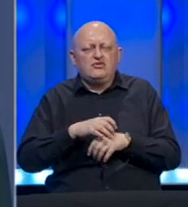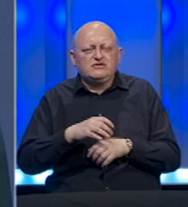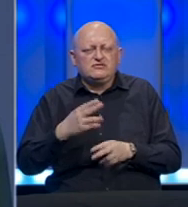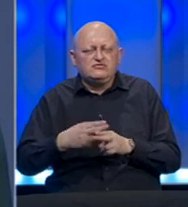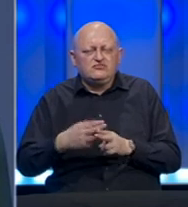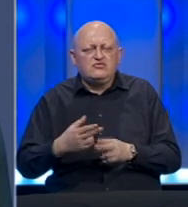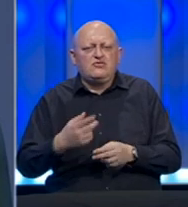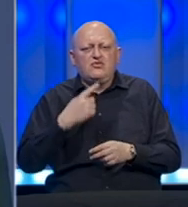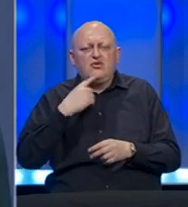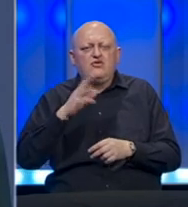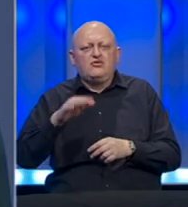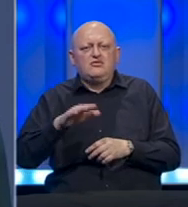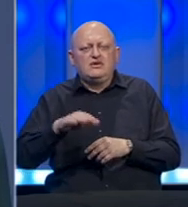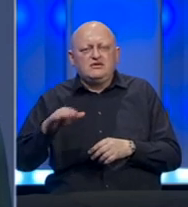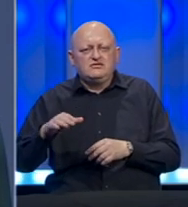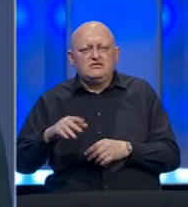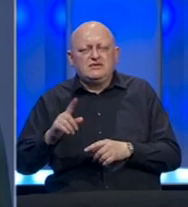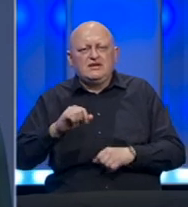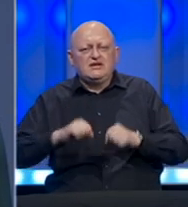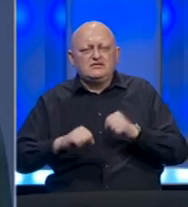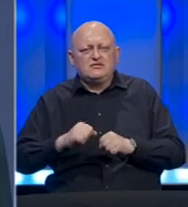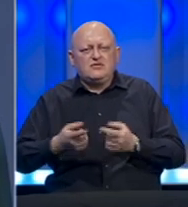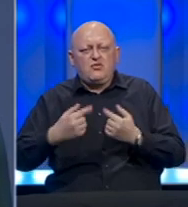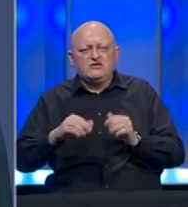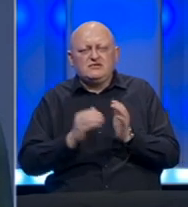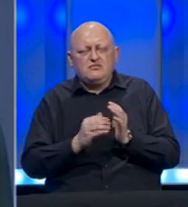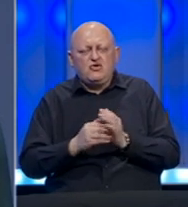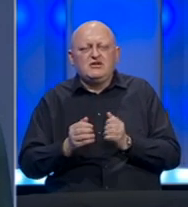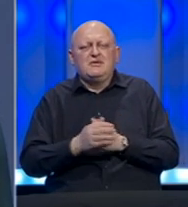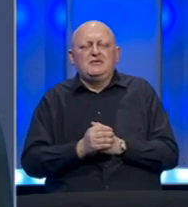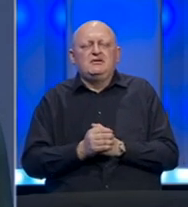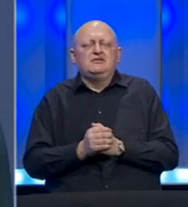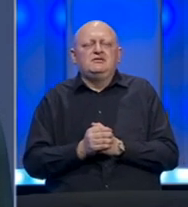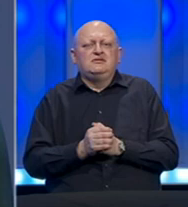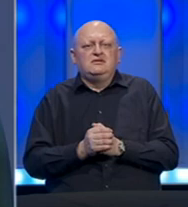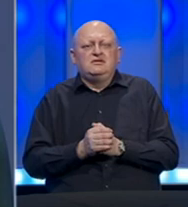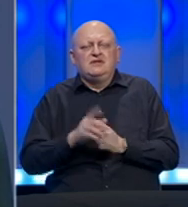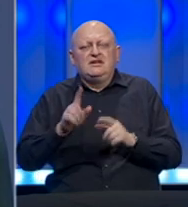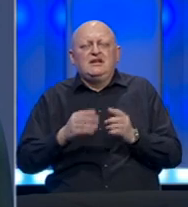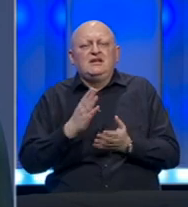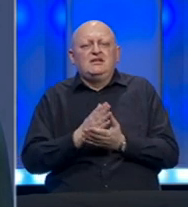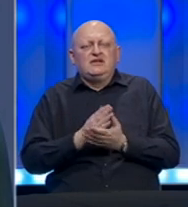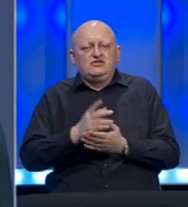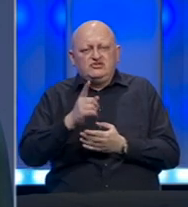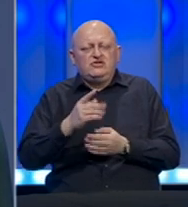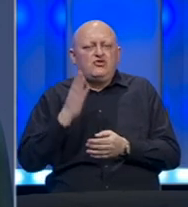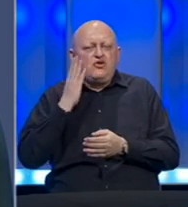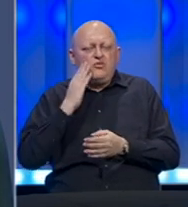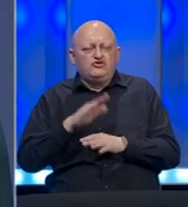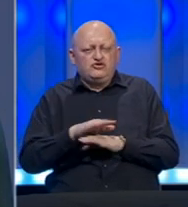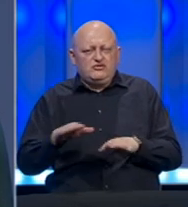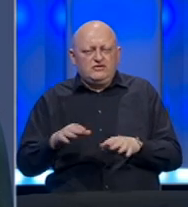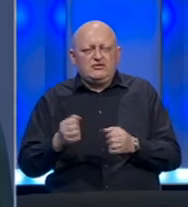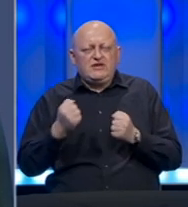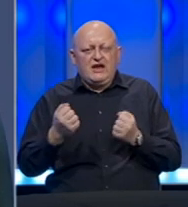osobe koje imaju djecu sa onesposobljenjima ili problema u razvoju, dakle, na neki način i to je ispoštovano i